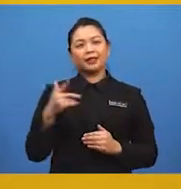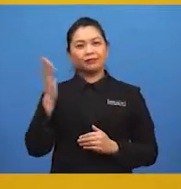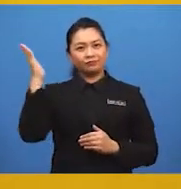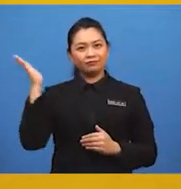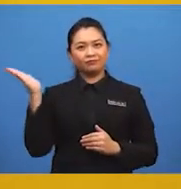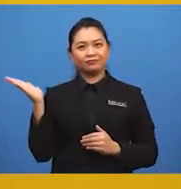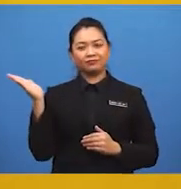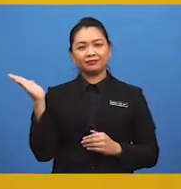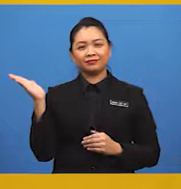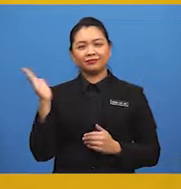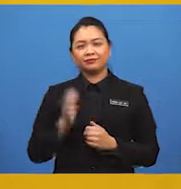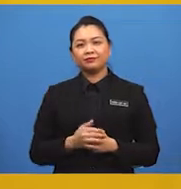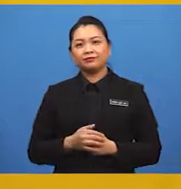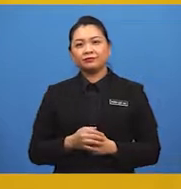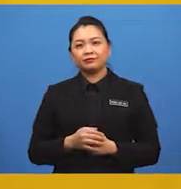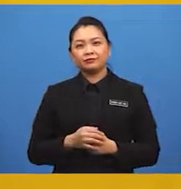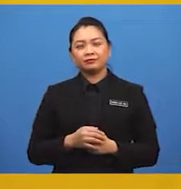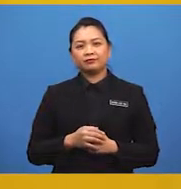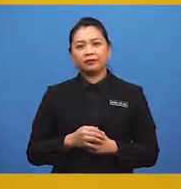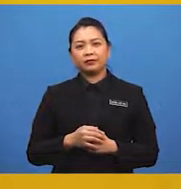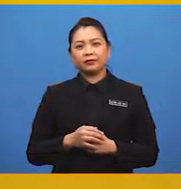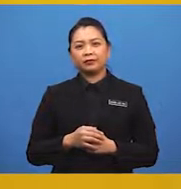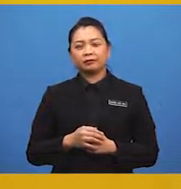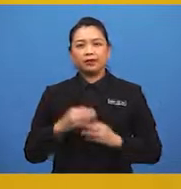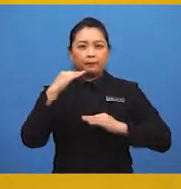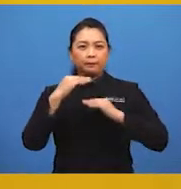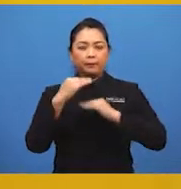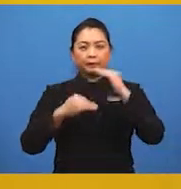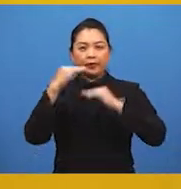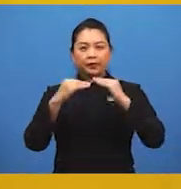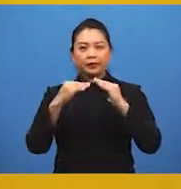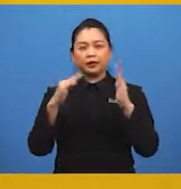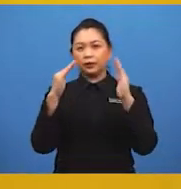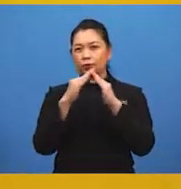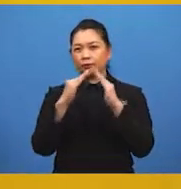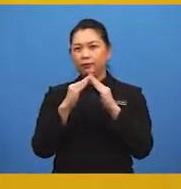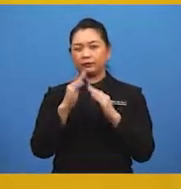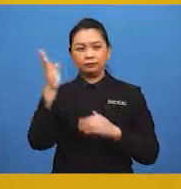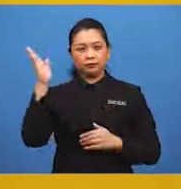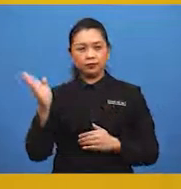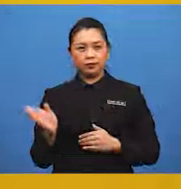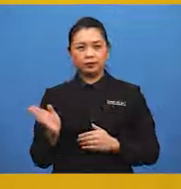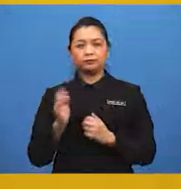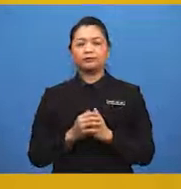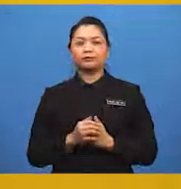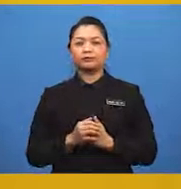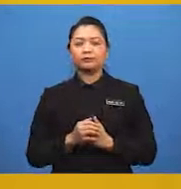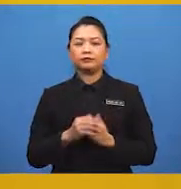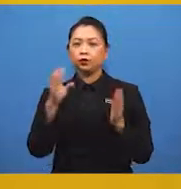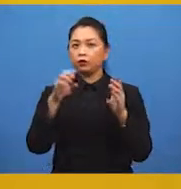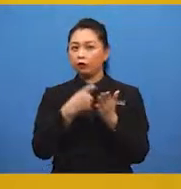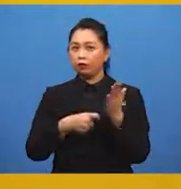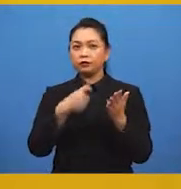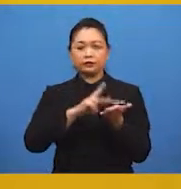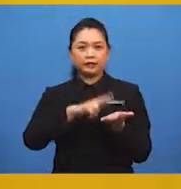seperti yang ditunjukkan pada gambar yang dipaparkan. Pembinaan rumah bangsa puri atau rumah bangsa